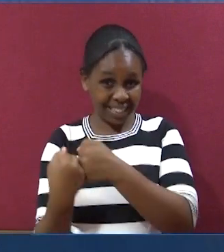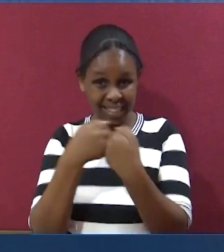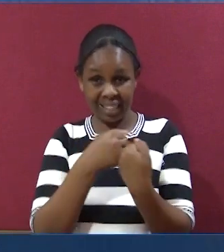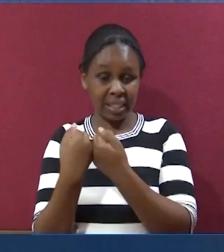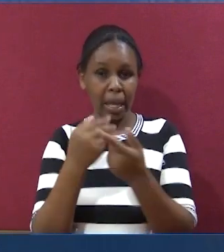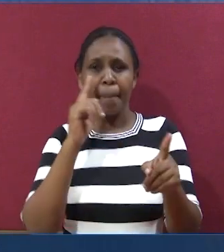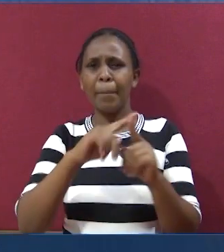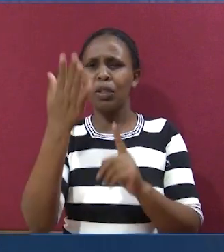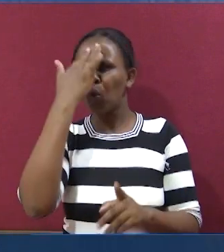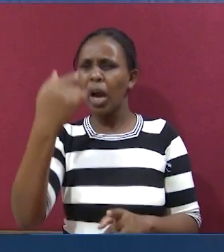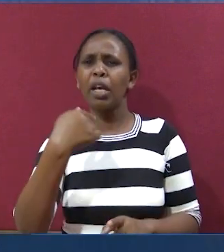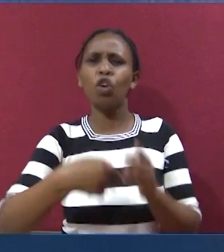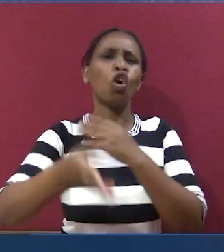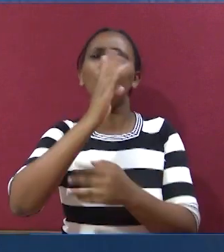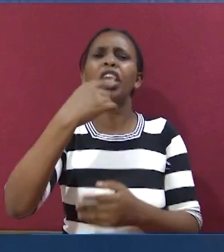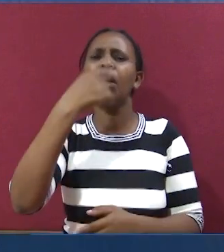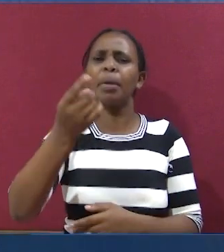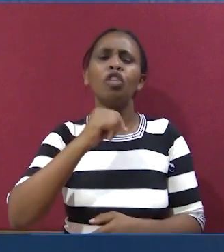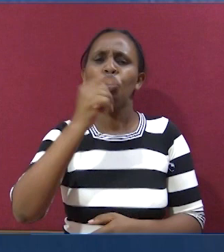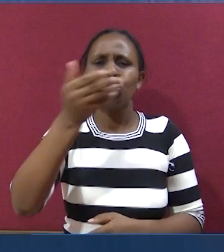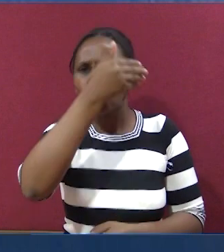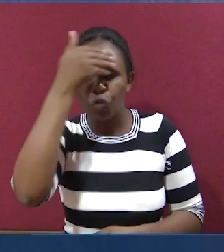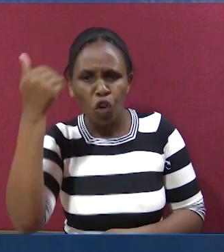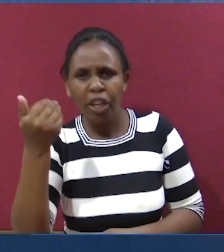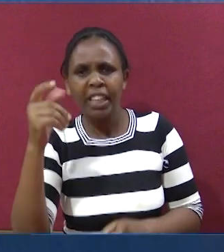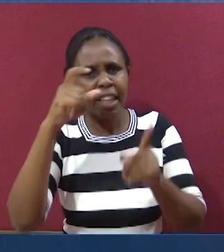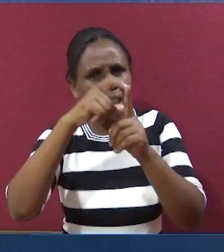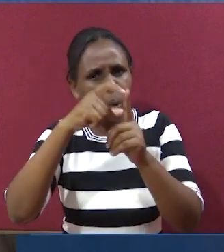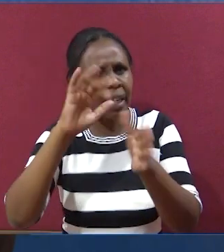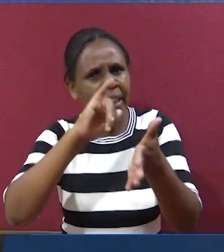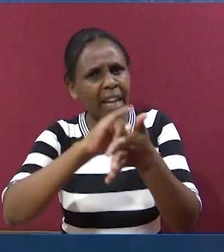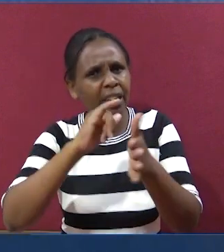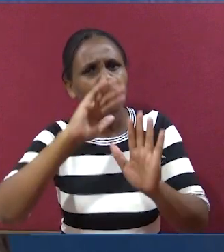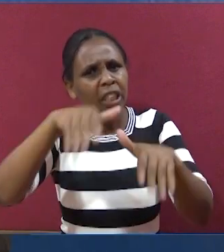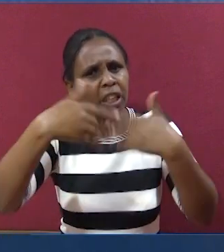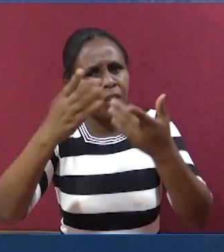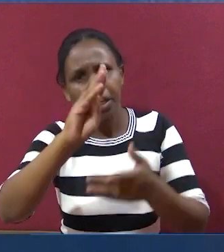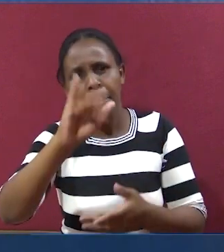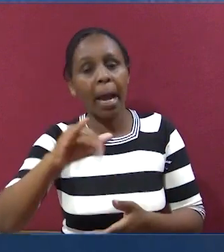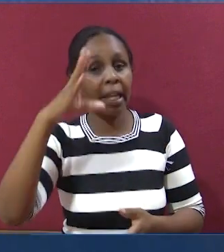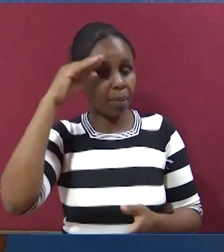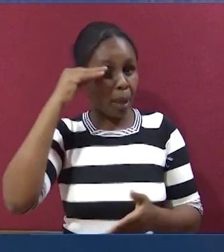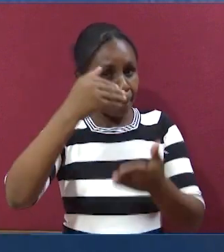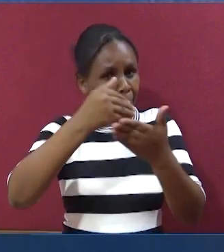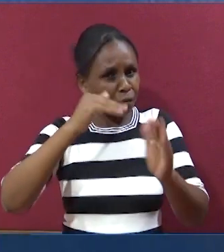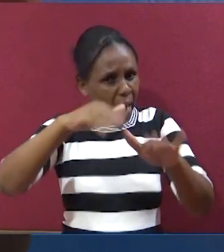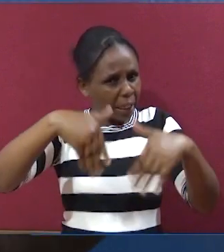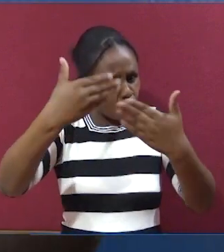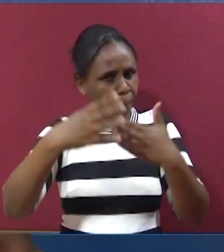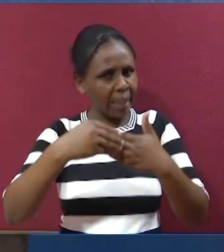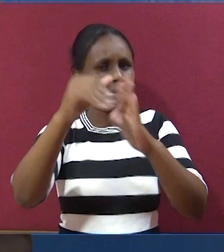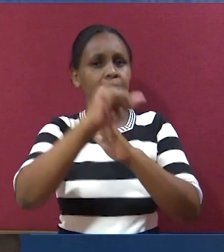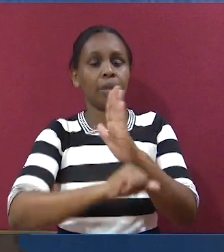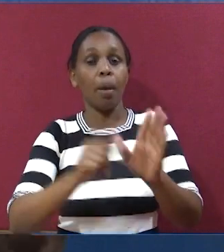Alikumbana naazo kabisa. Lekini kwanini mungu anamuambia ya kwamba, usisahau maneno ulioambiwa na msa kabla anjakabili